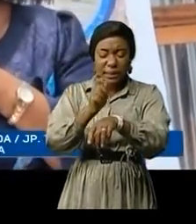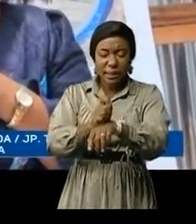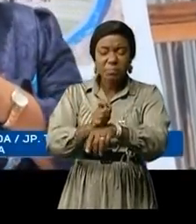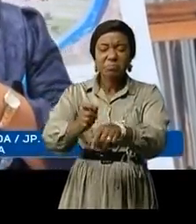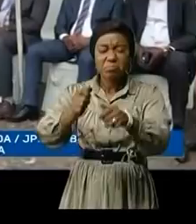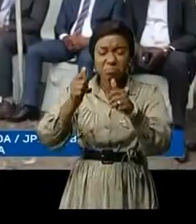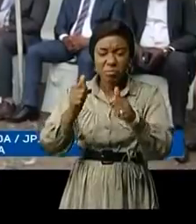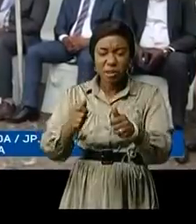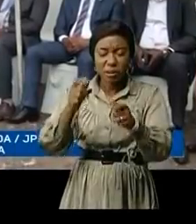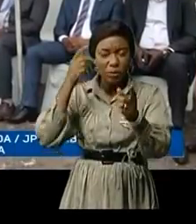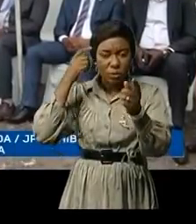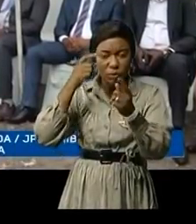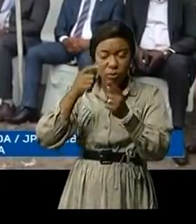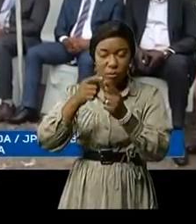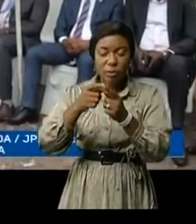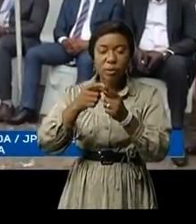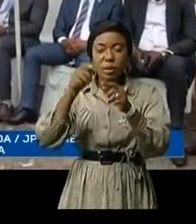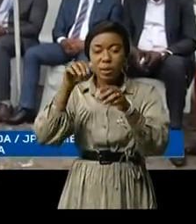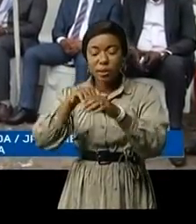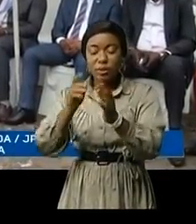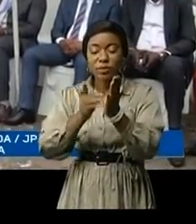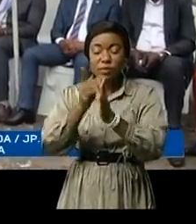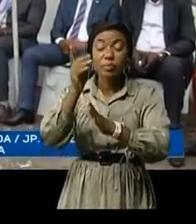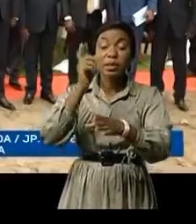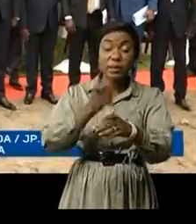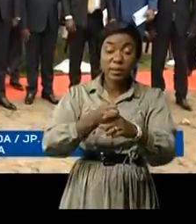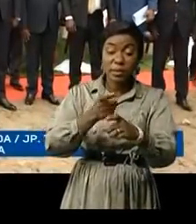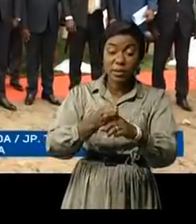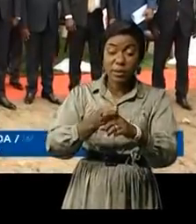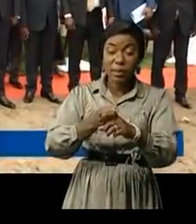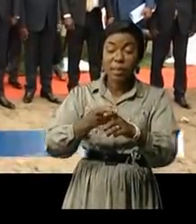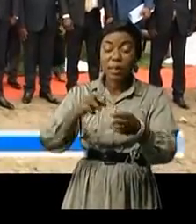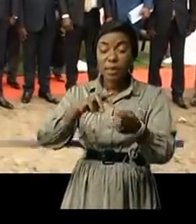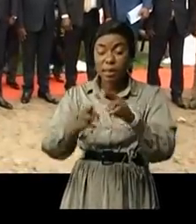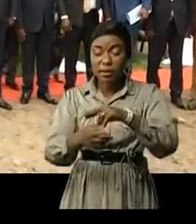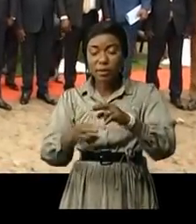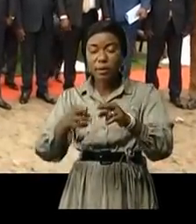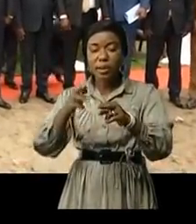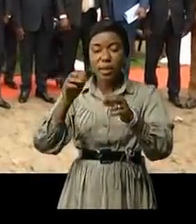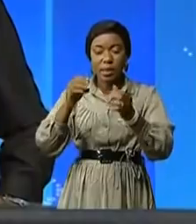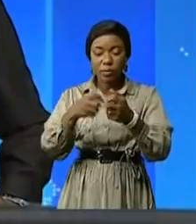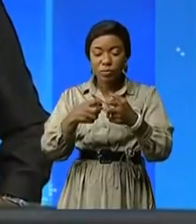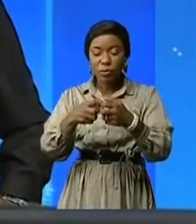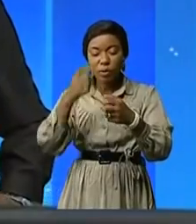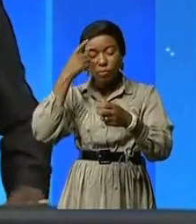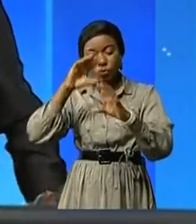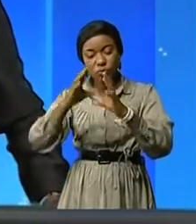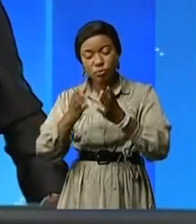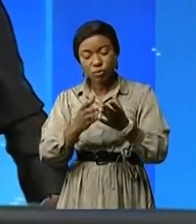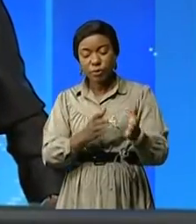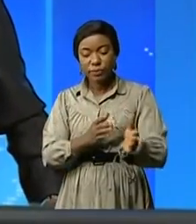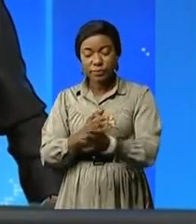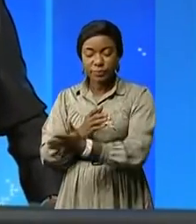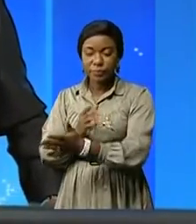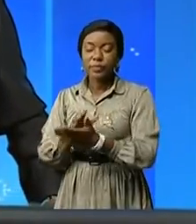mise en œuvre de l'objectif du développement durable relatif à l'accès à l'énergie pour tous. Vous le